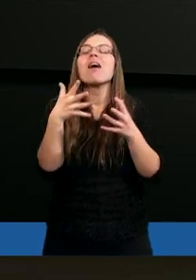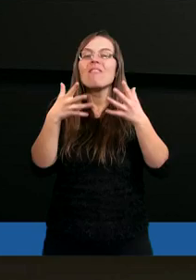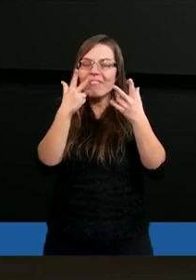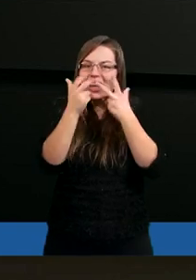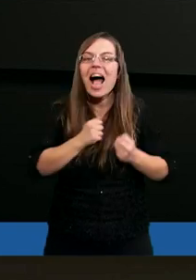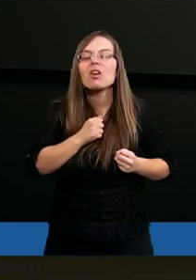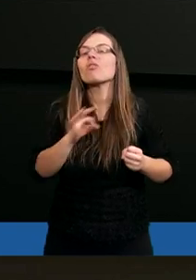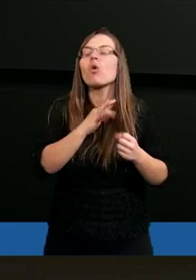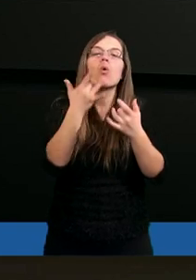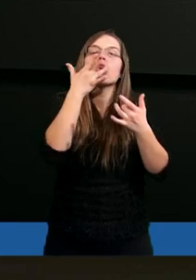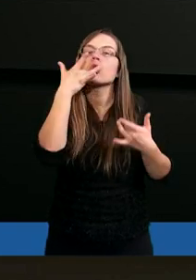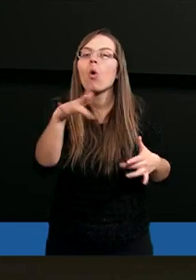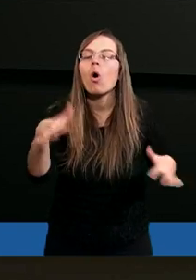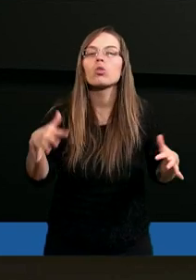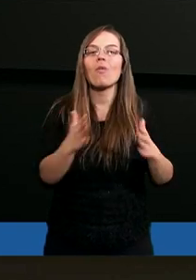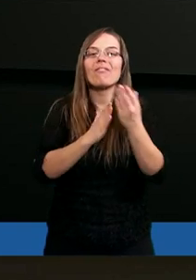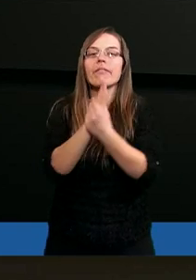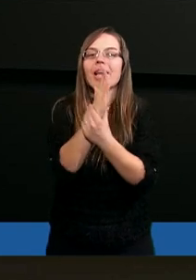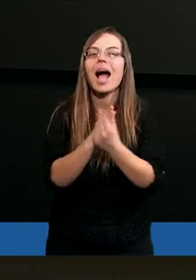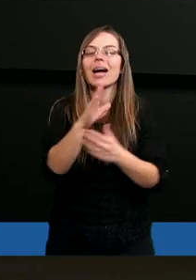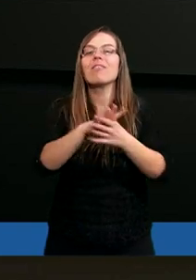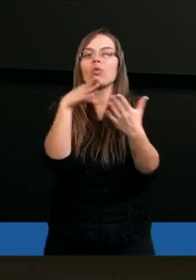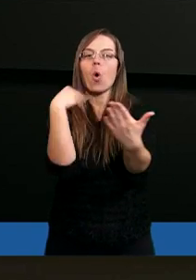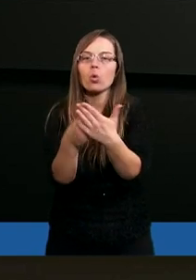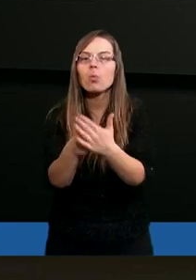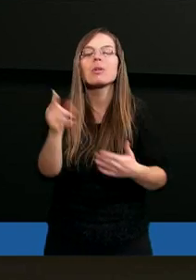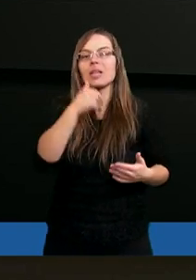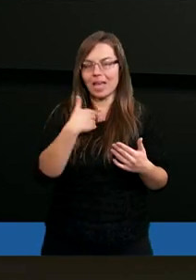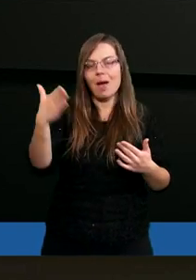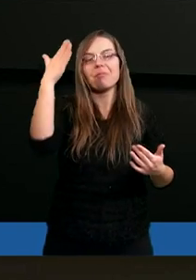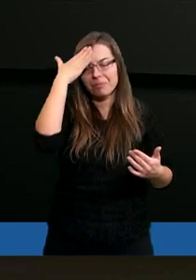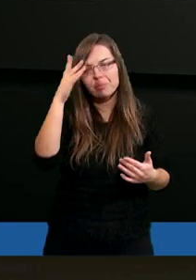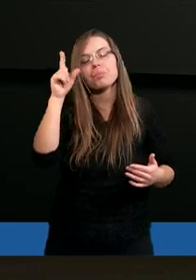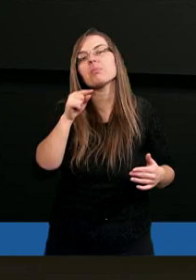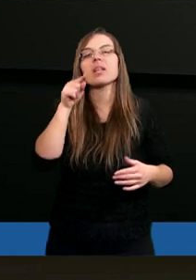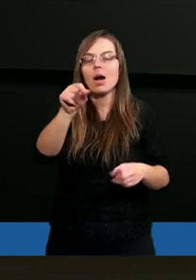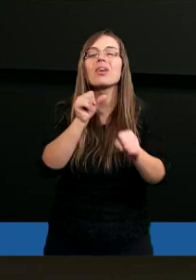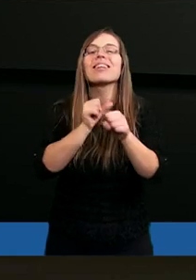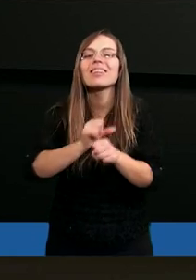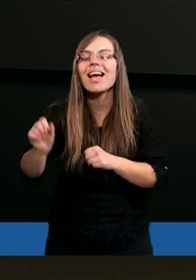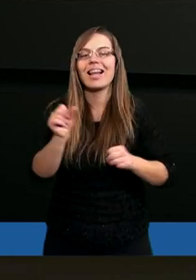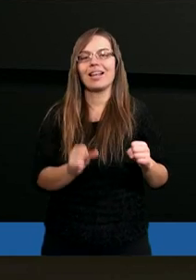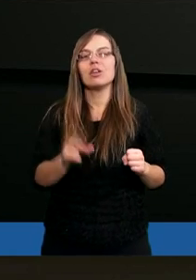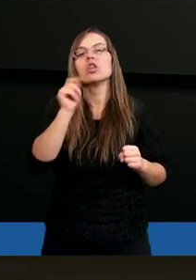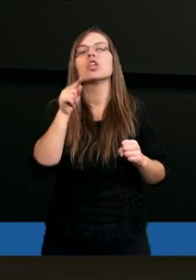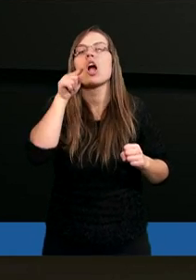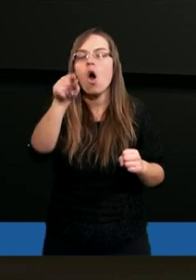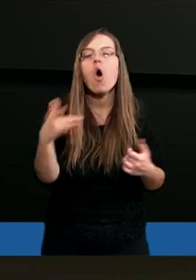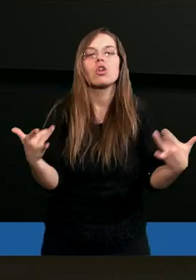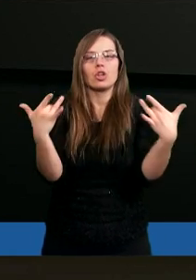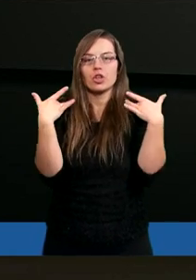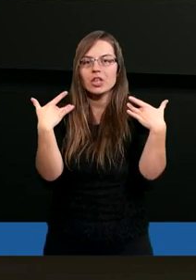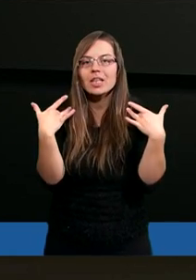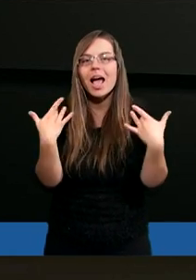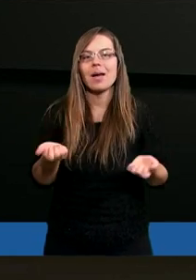tą gorącą wiarę w zbawiciela, w odkupiciela, mówiąc, ja wiem, że On, że On jest, że